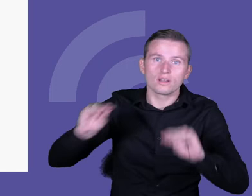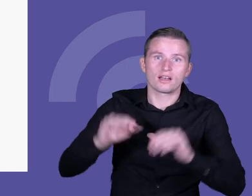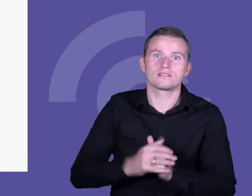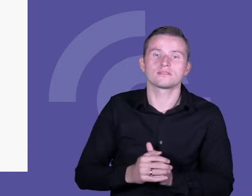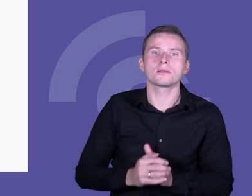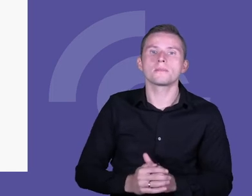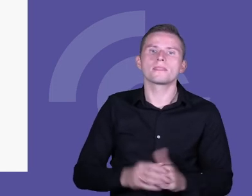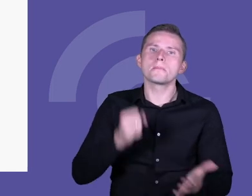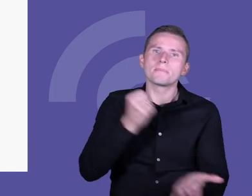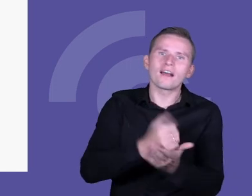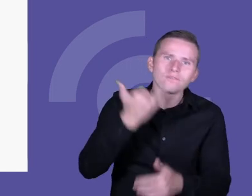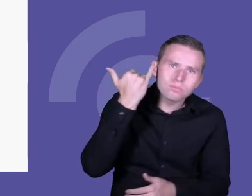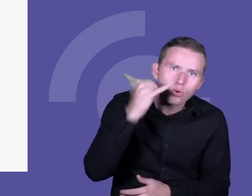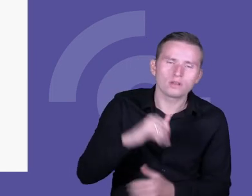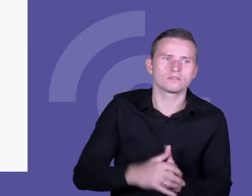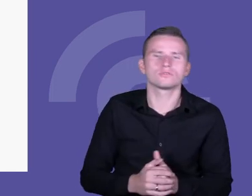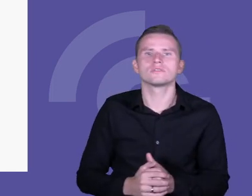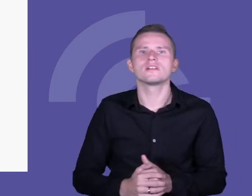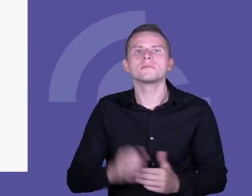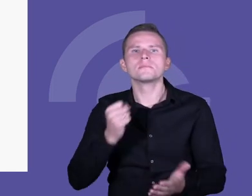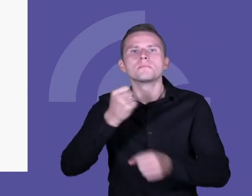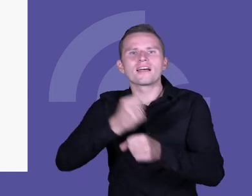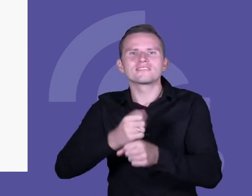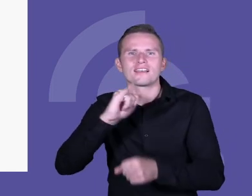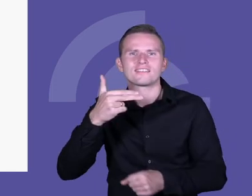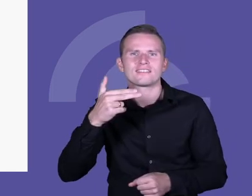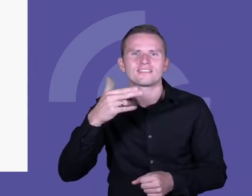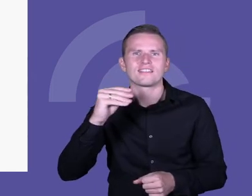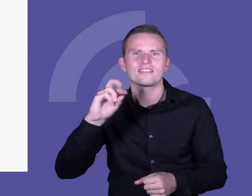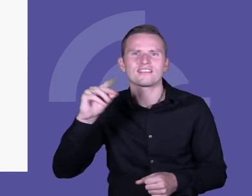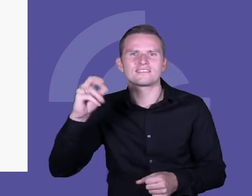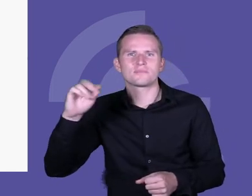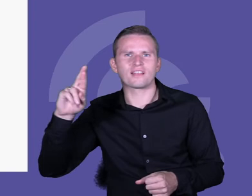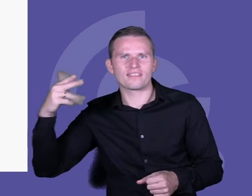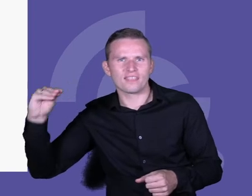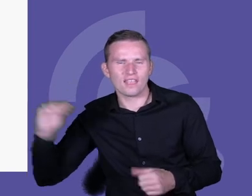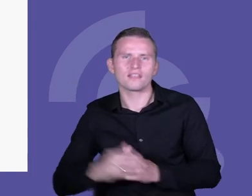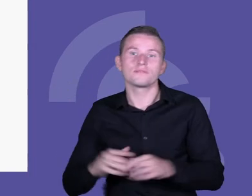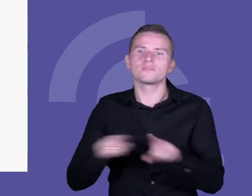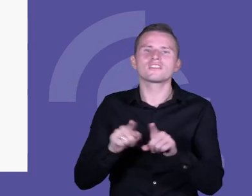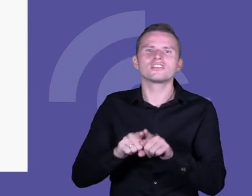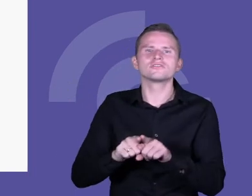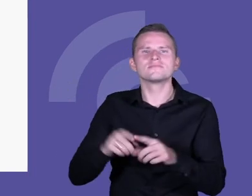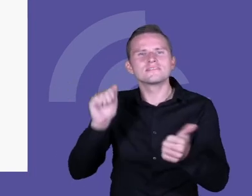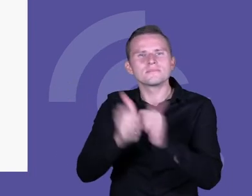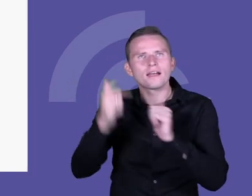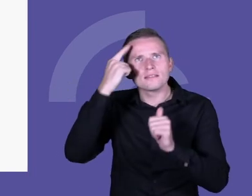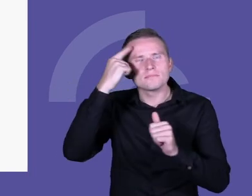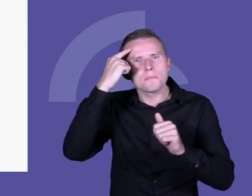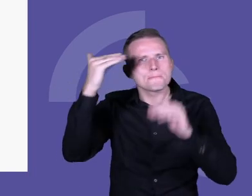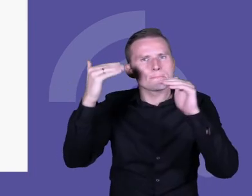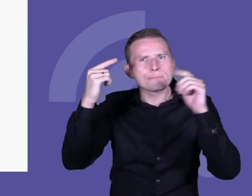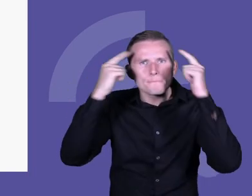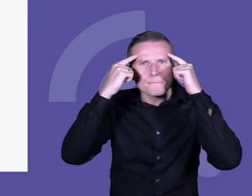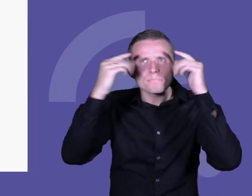błędem, praca z zadaniami interdyscyplinarnymi, zmiana podejścia do oceniania, kolejne